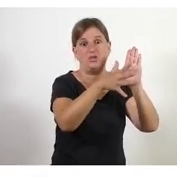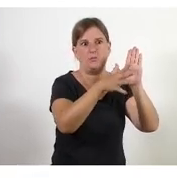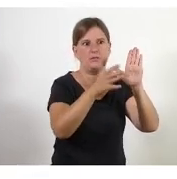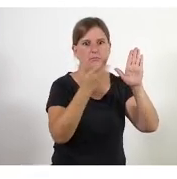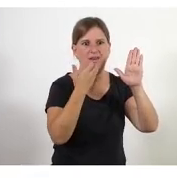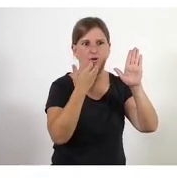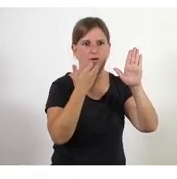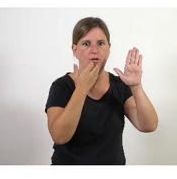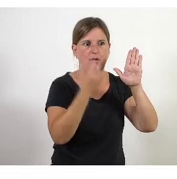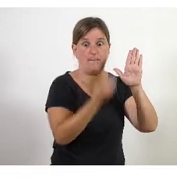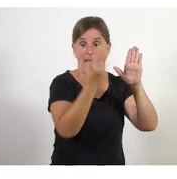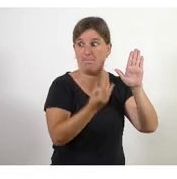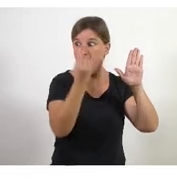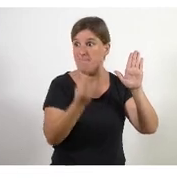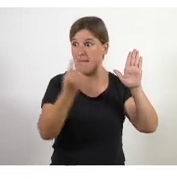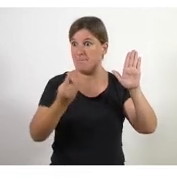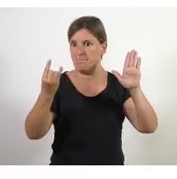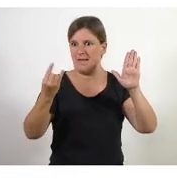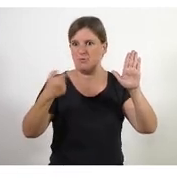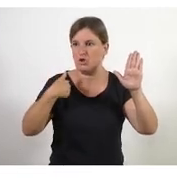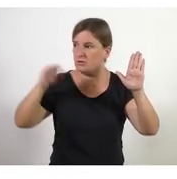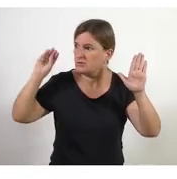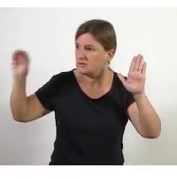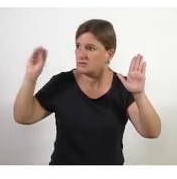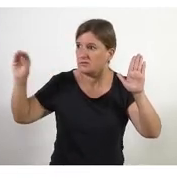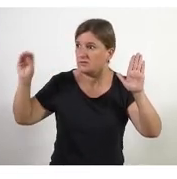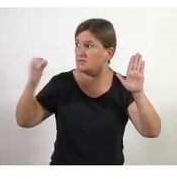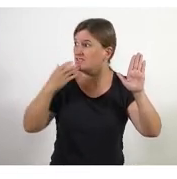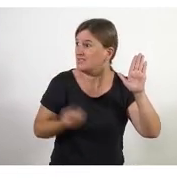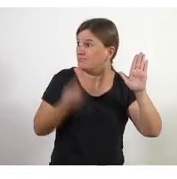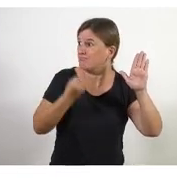vull tindre i això és el que demanaré a l'organització